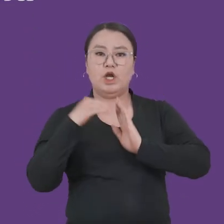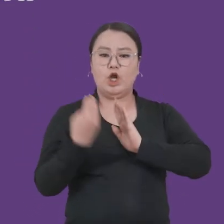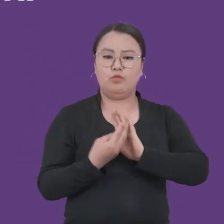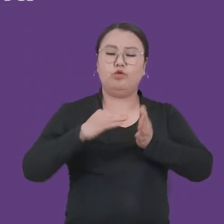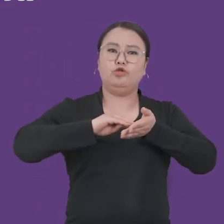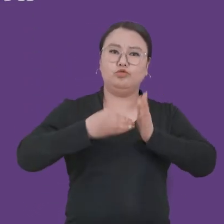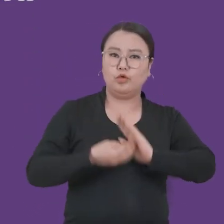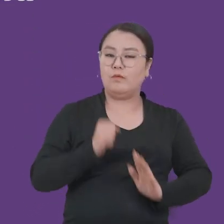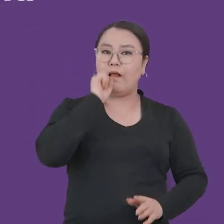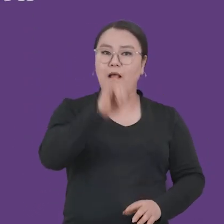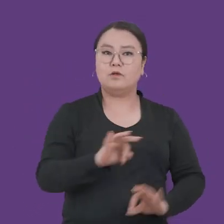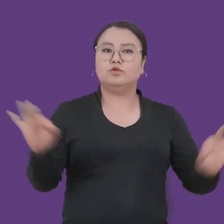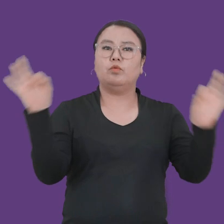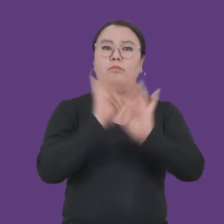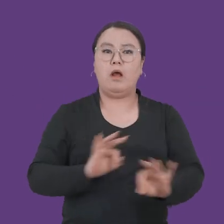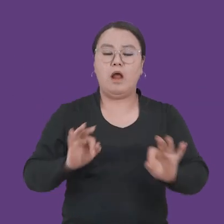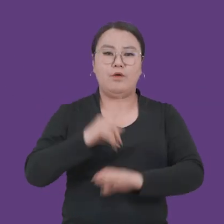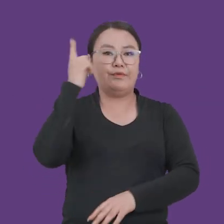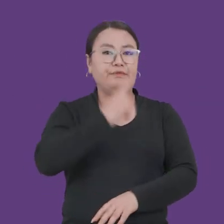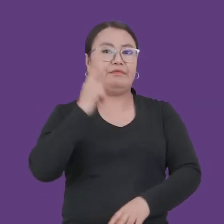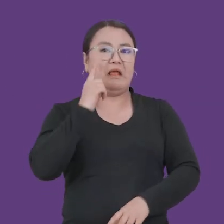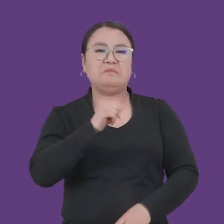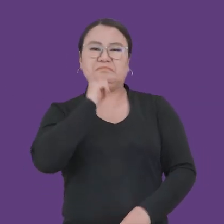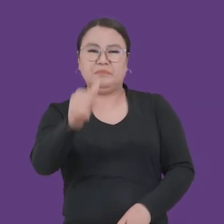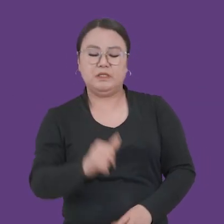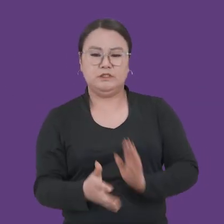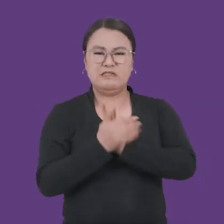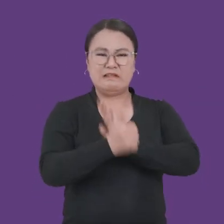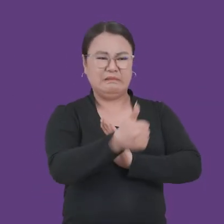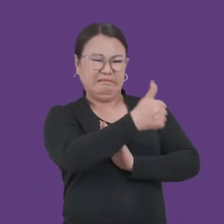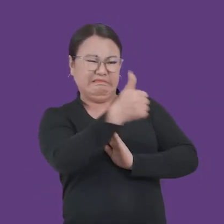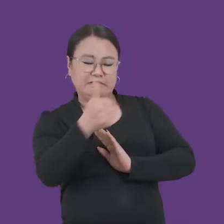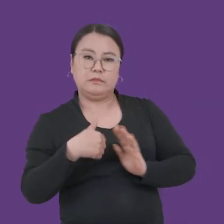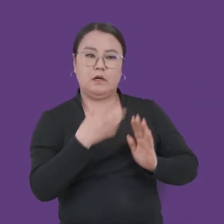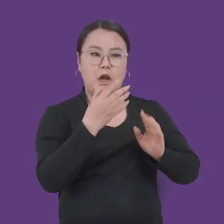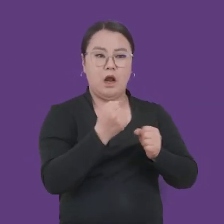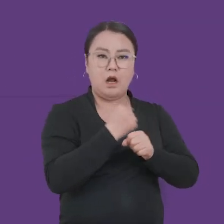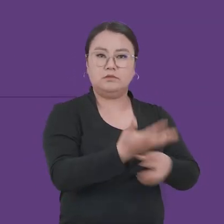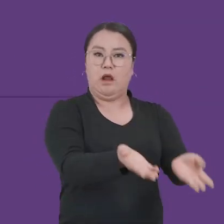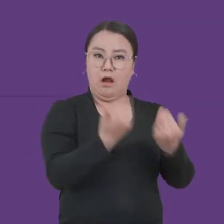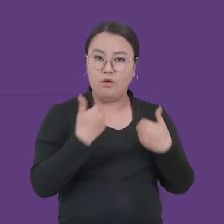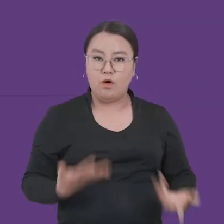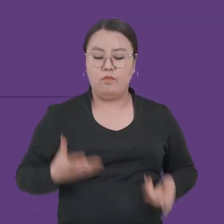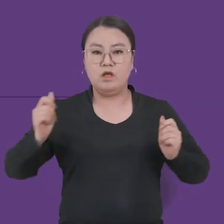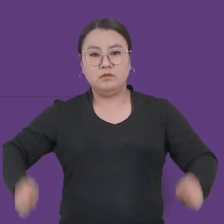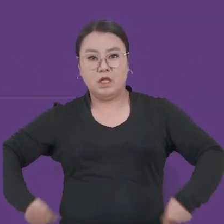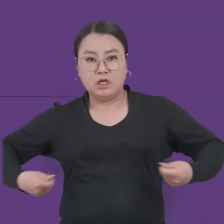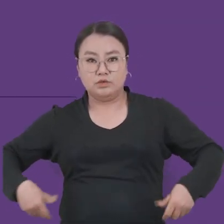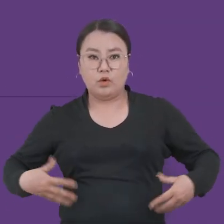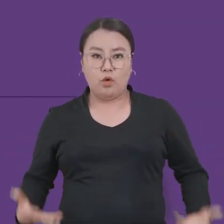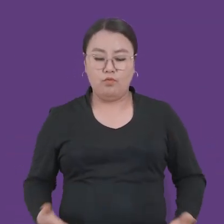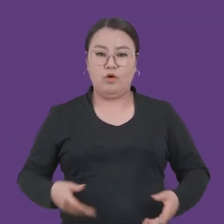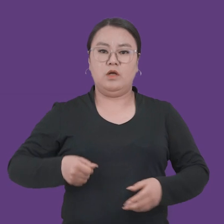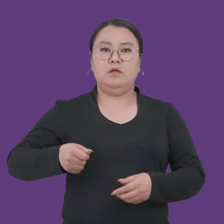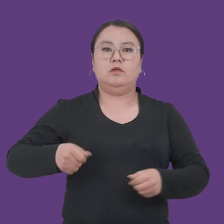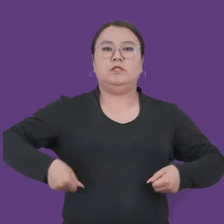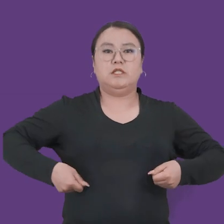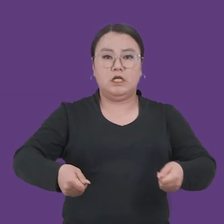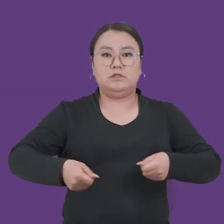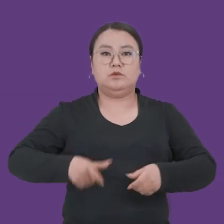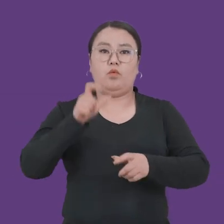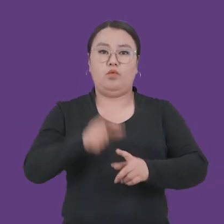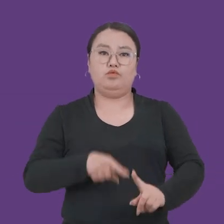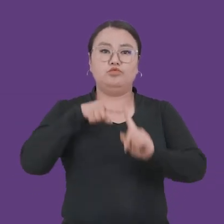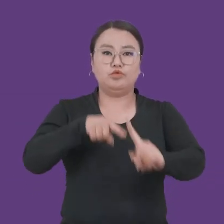бүлтэлвэлт асуудаггүй, тайнэл талбус урчадварийг нөнэлчдэйв шүүлтэг. Тэргэн цэртэй болон тэрэхтэй хүндэ заруулсэн